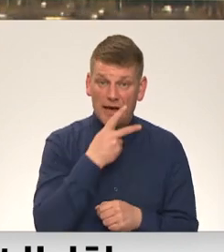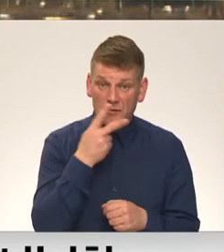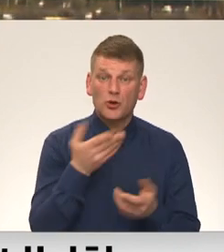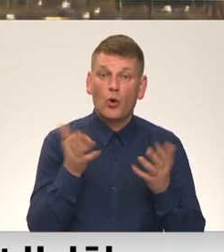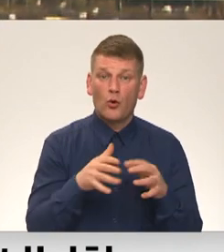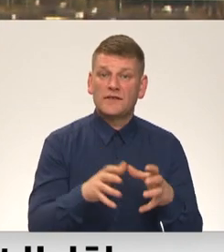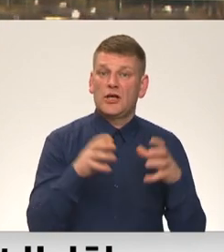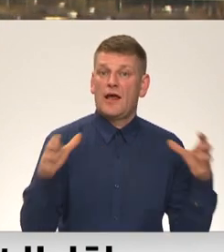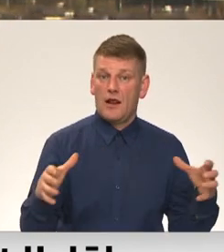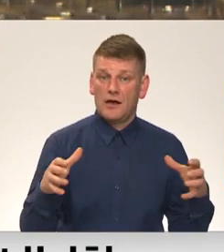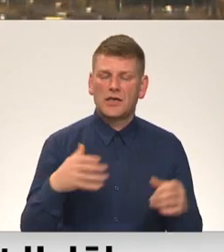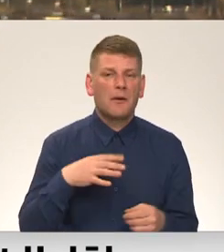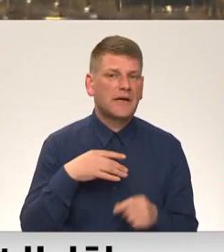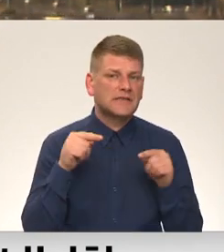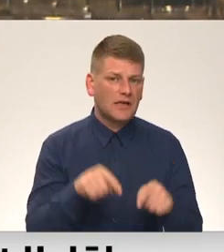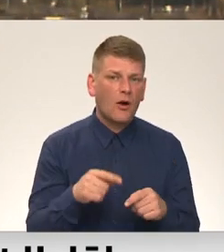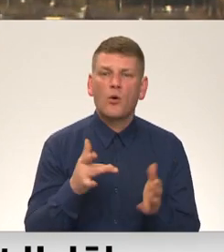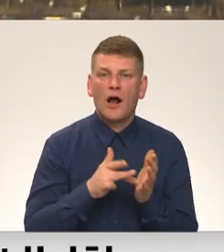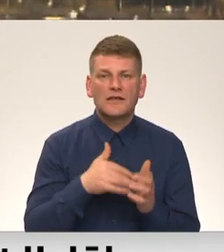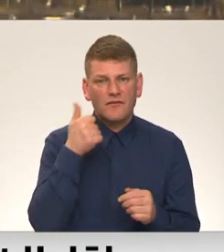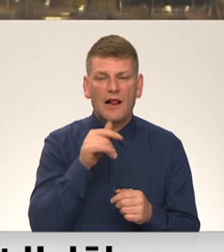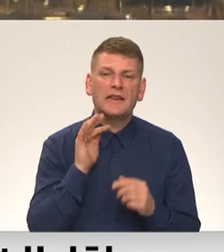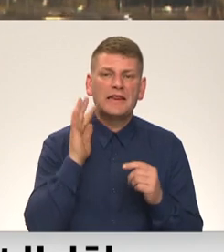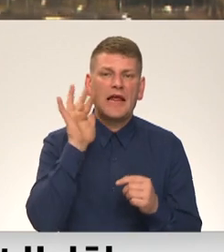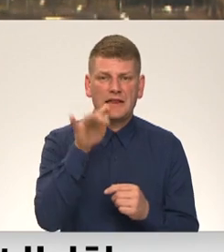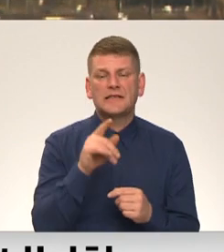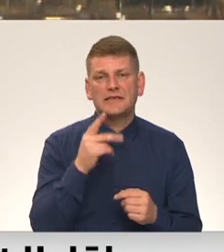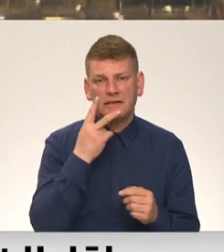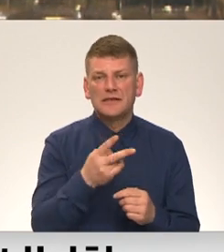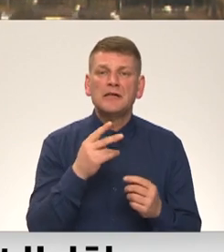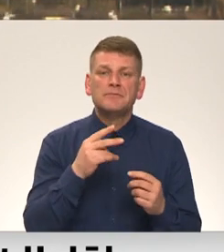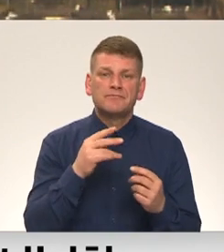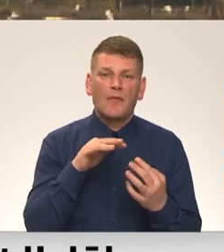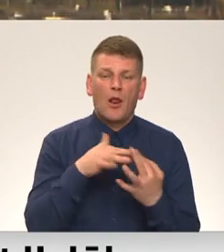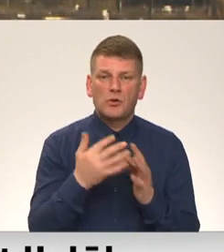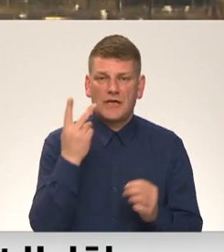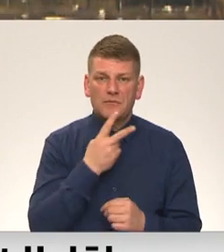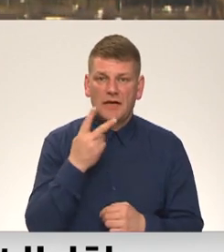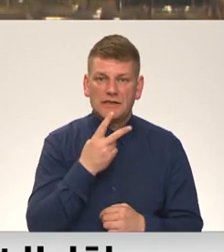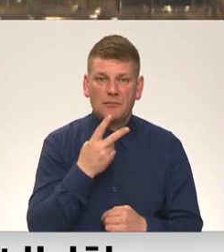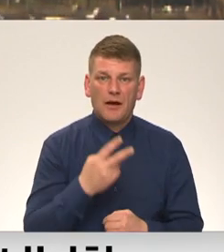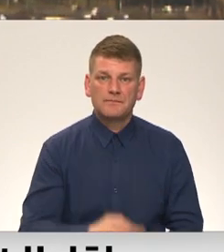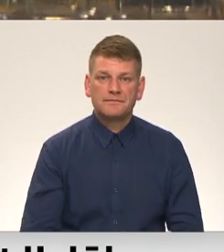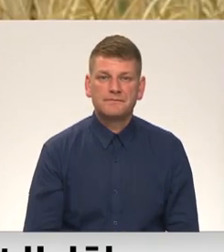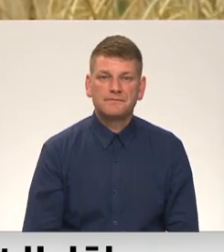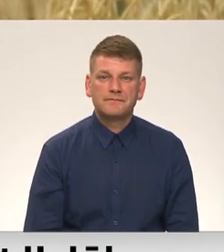kļuvušas lielākas. Kāpēc tā un kādas vēl tendences svērojamas lauksaimniecībā interesējās Dāvids Freidenfelds.